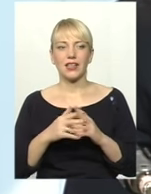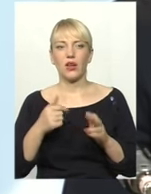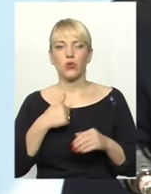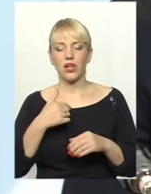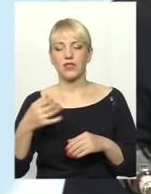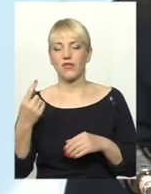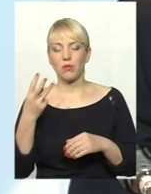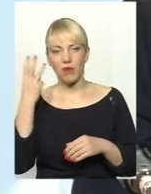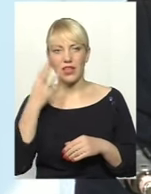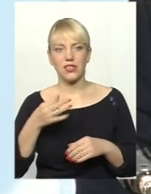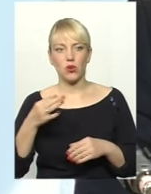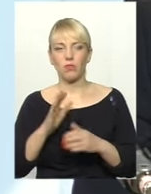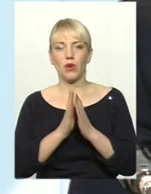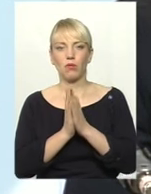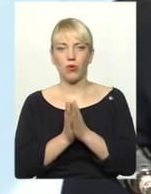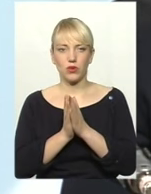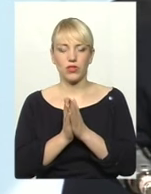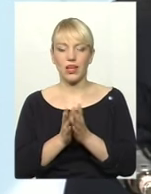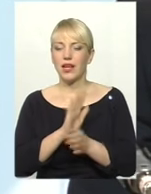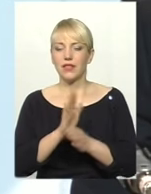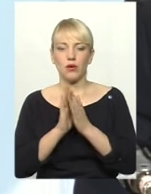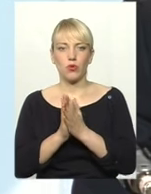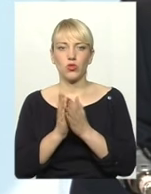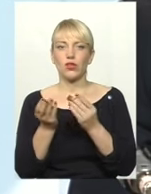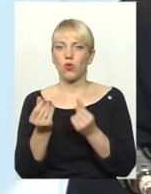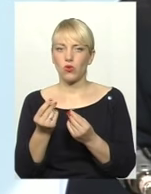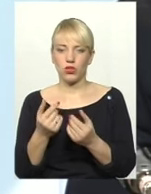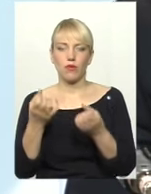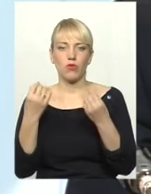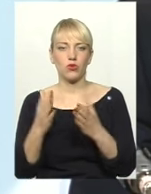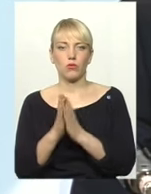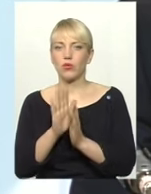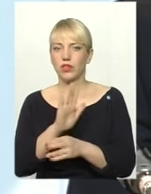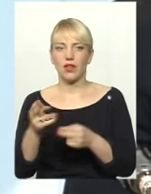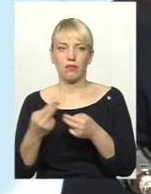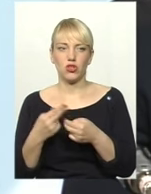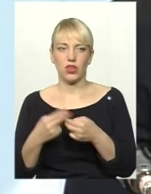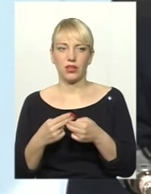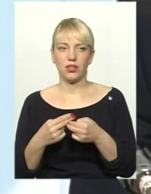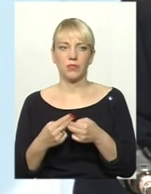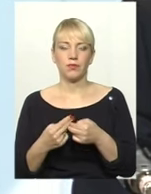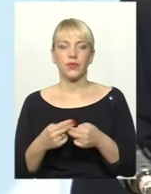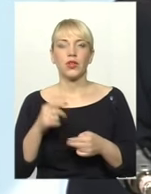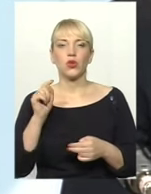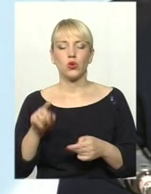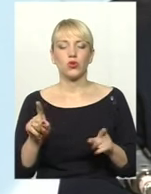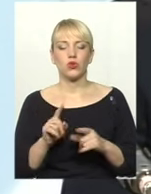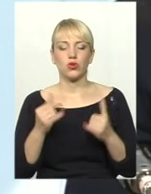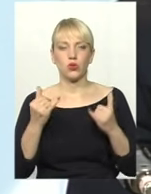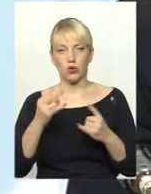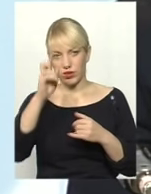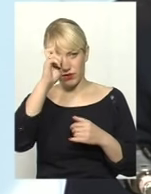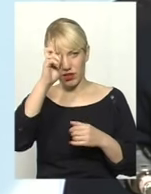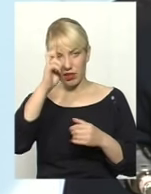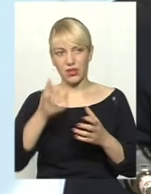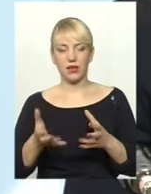не просять, вони просять не мішати. Не мішати. От то, що сьогодні в країні